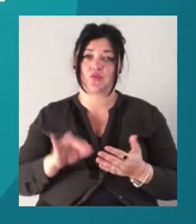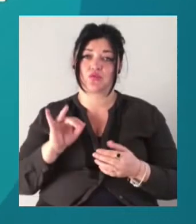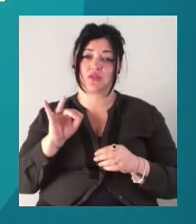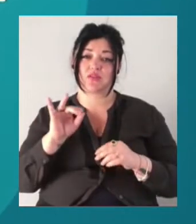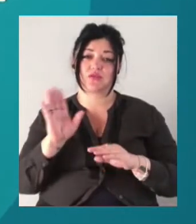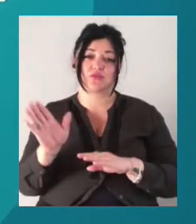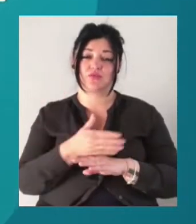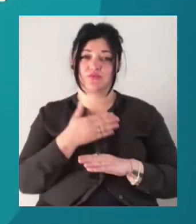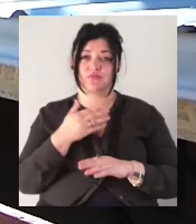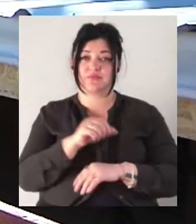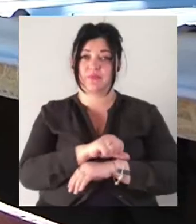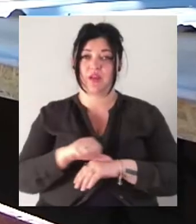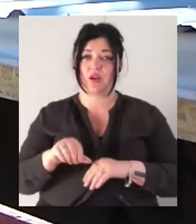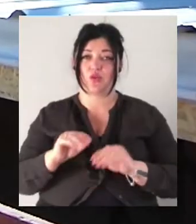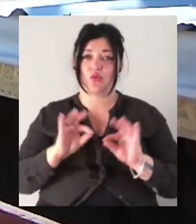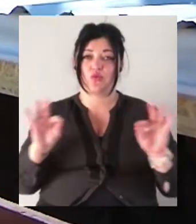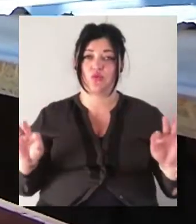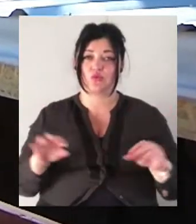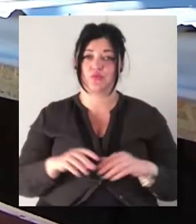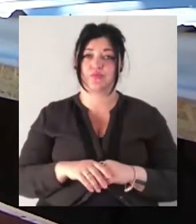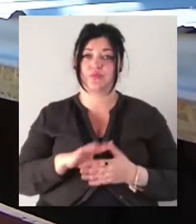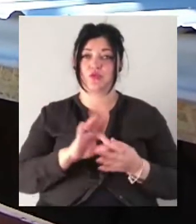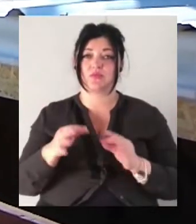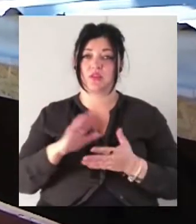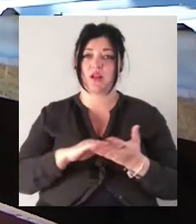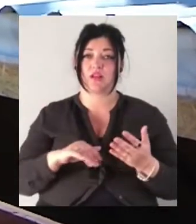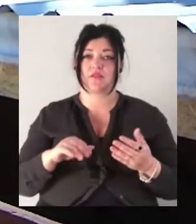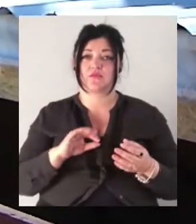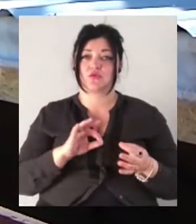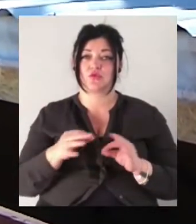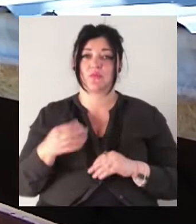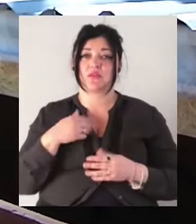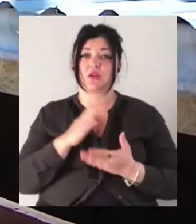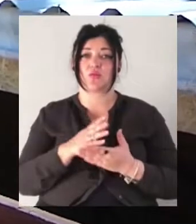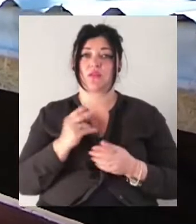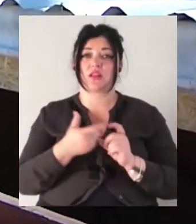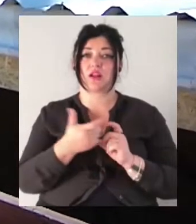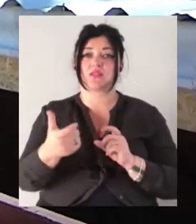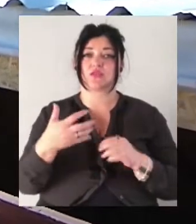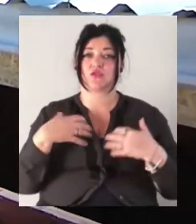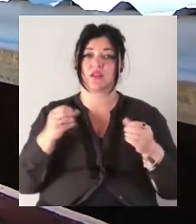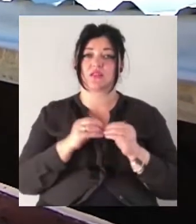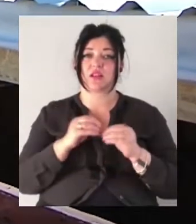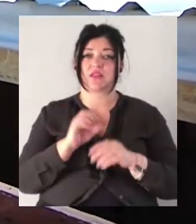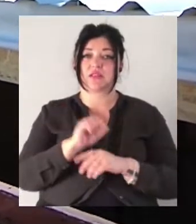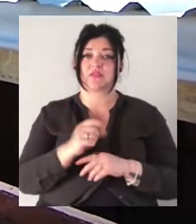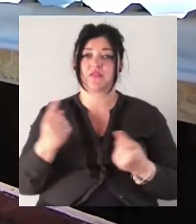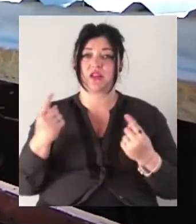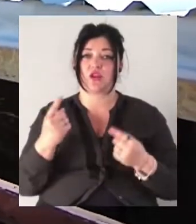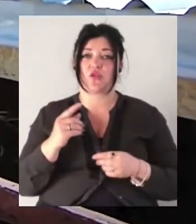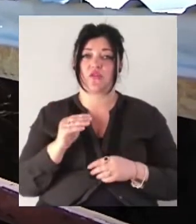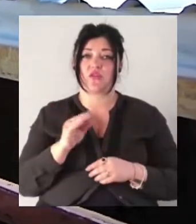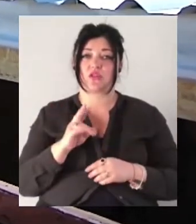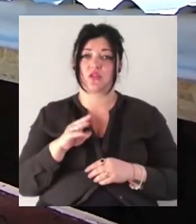Подробиці далі у сюжеті. Ми знаходимося на трасі «Здоров'я» на 10-й станції Великого фонтану. Тут добудовують